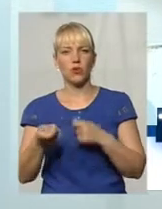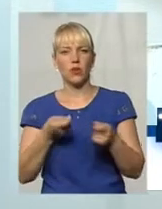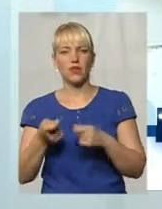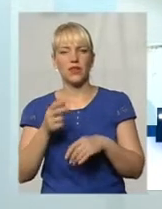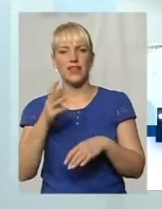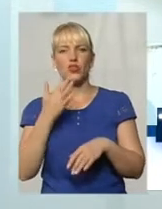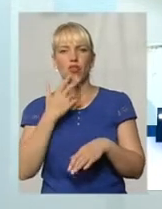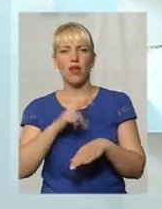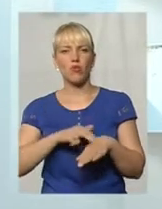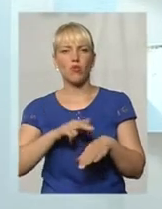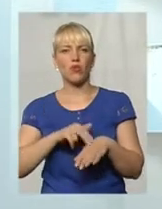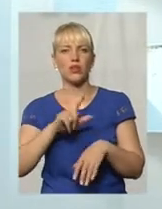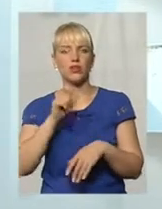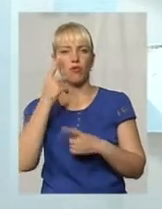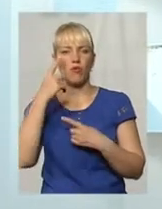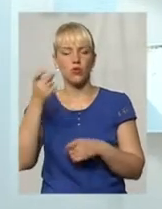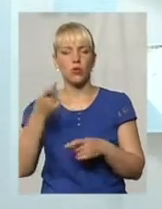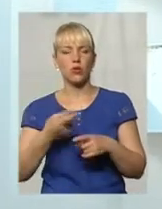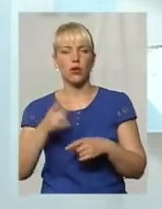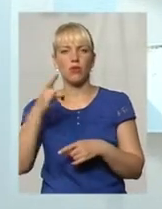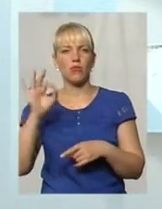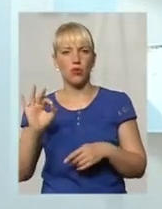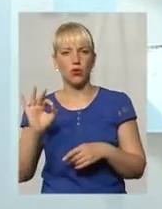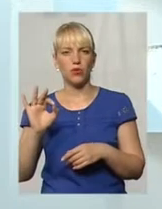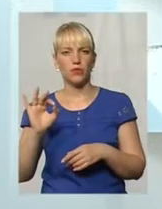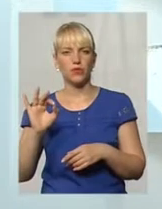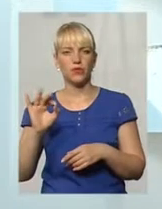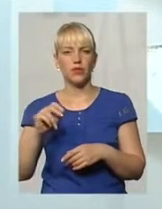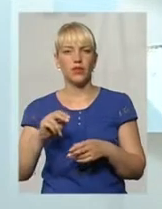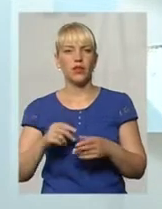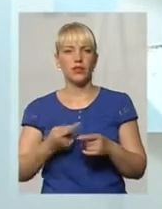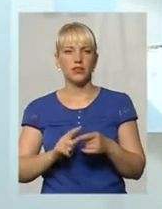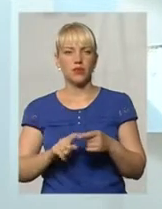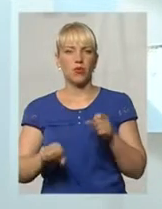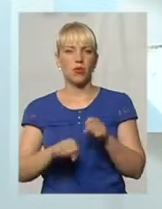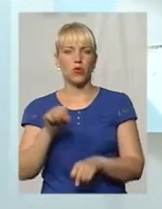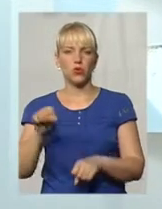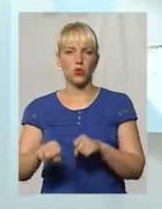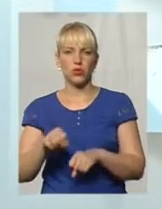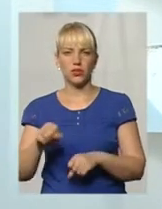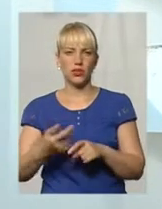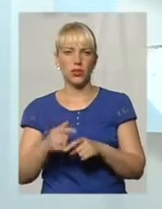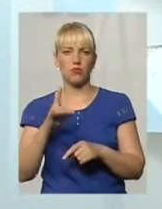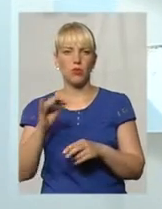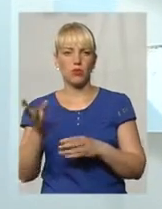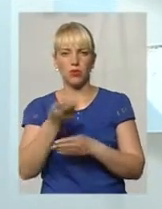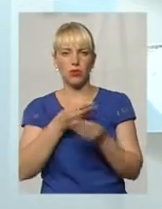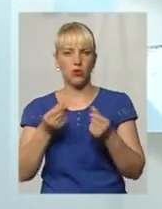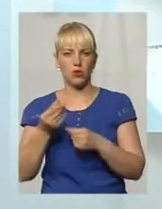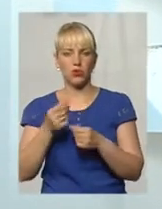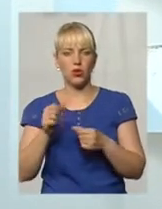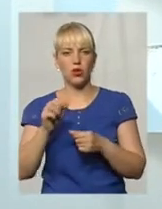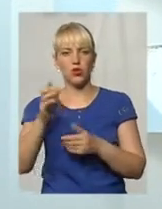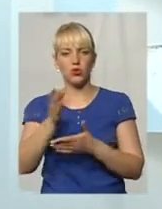поліції з повідомленням про вчинене правопорушення. Мається на увазі по підробці службової